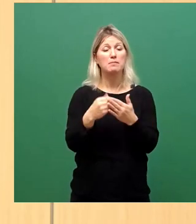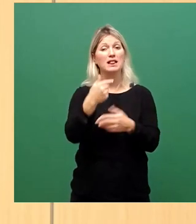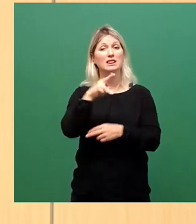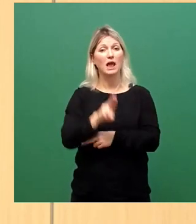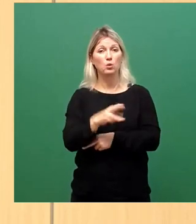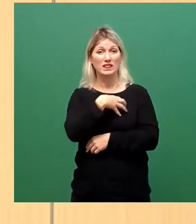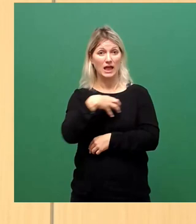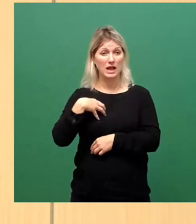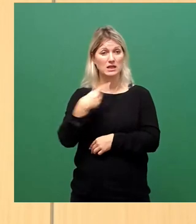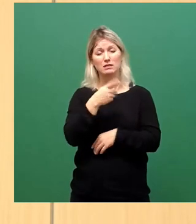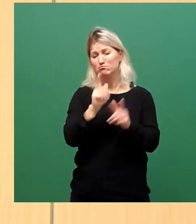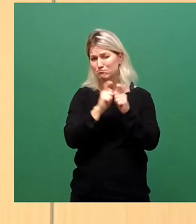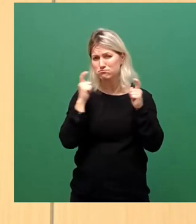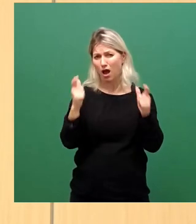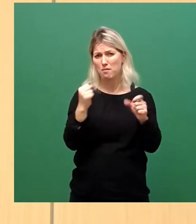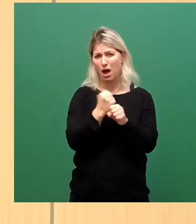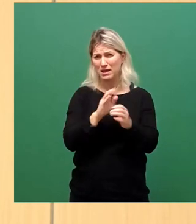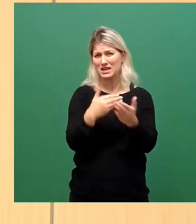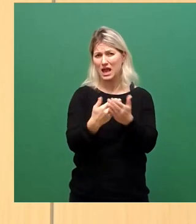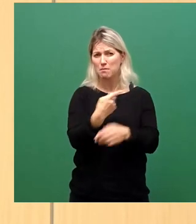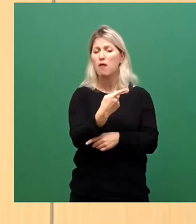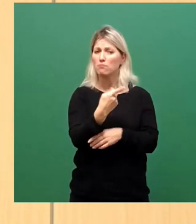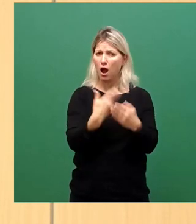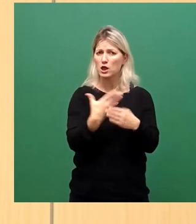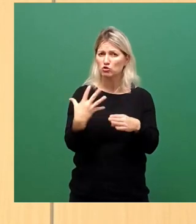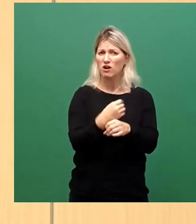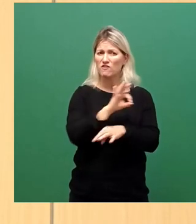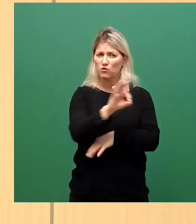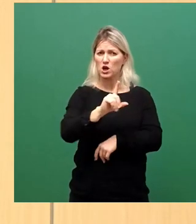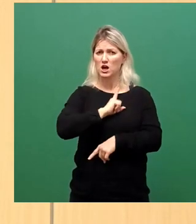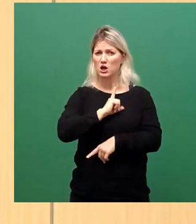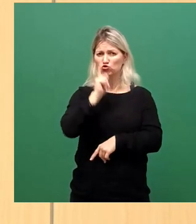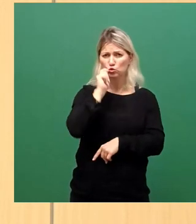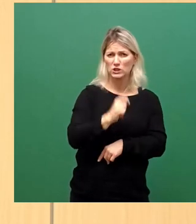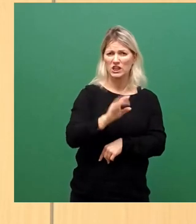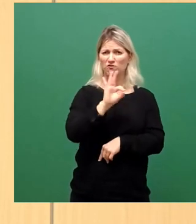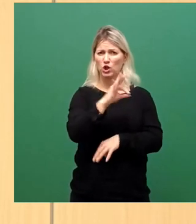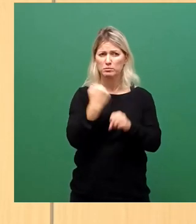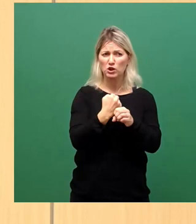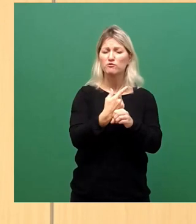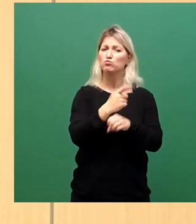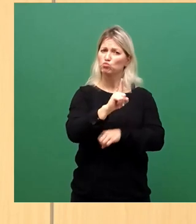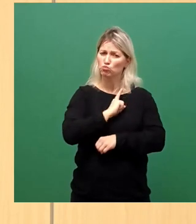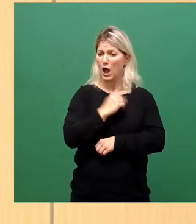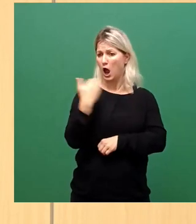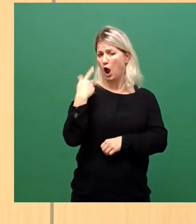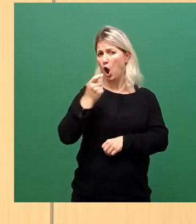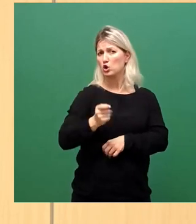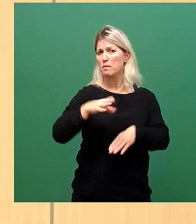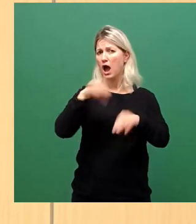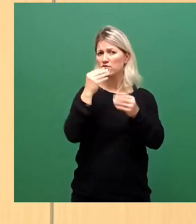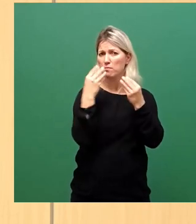Arbeitgeber in dieser Stadt geschafft? Für ihre Beschäftigten, für ihre Studierenden Impfangebote schon seit Oktober zu organisieren. Die